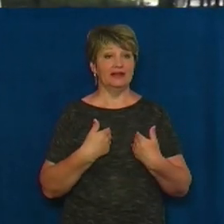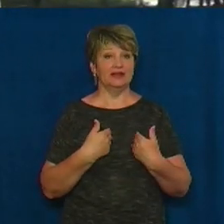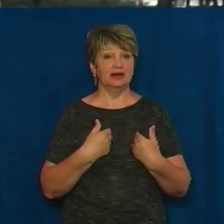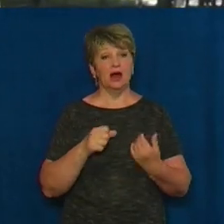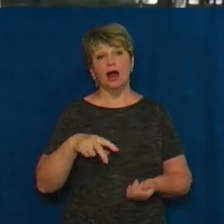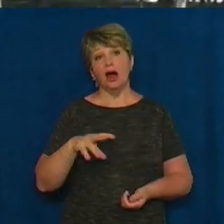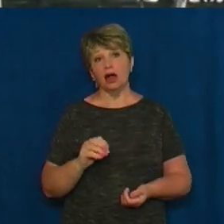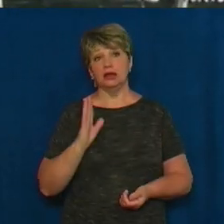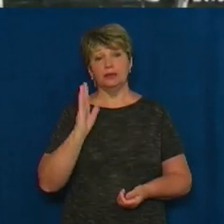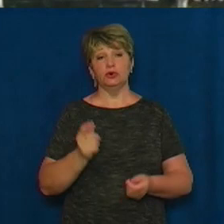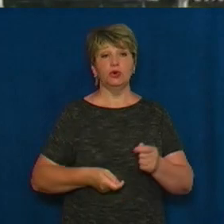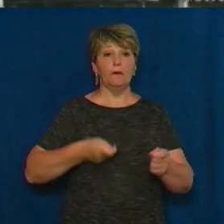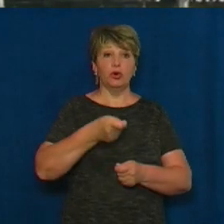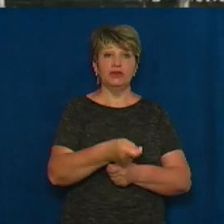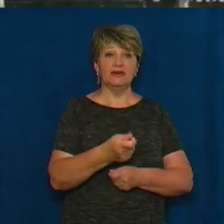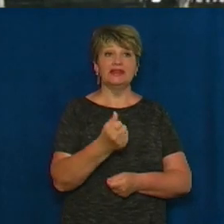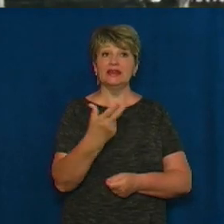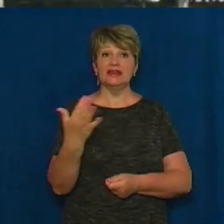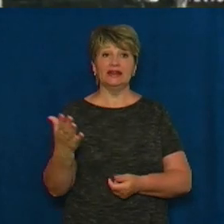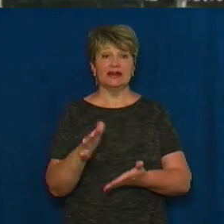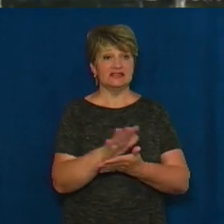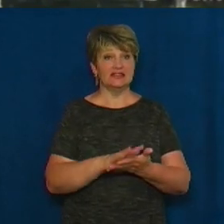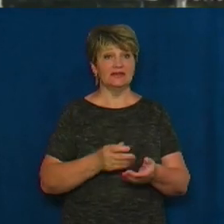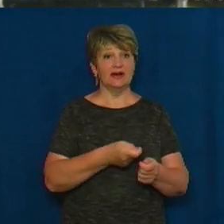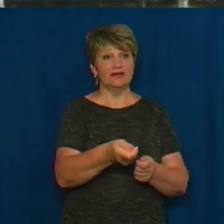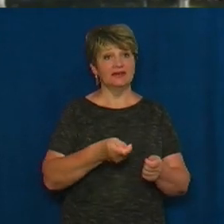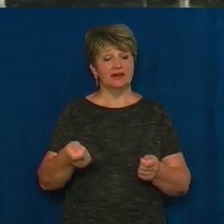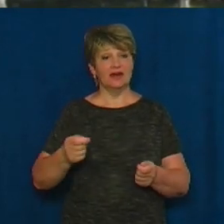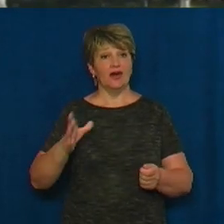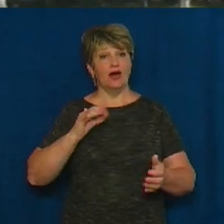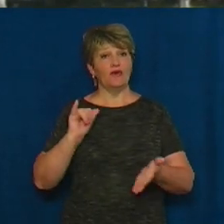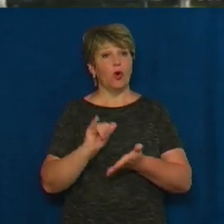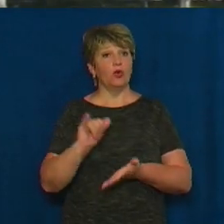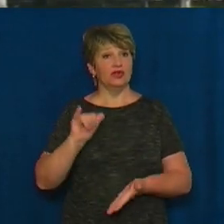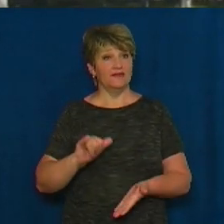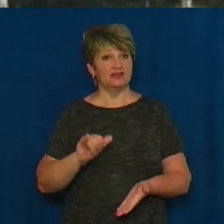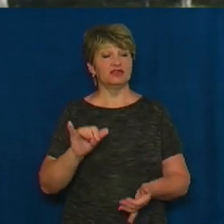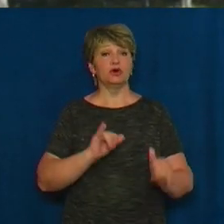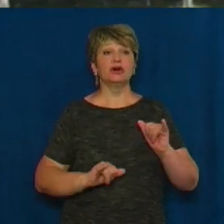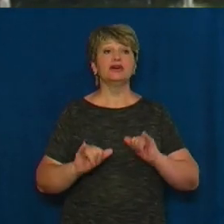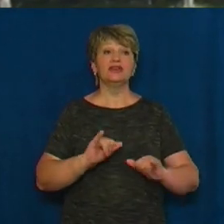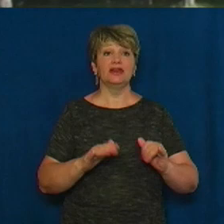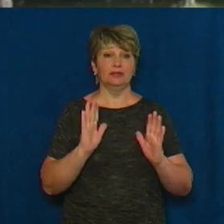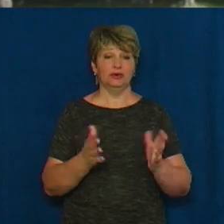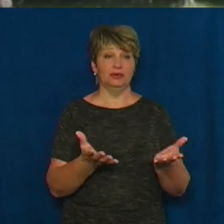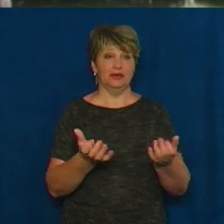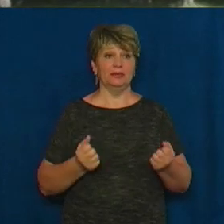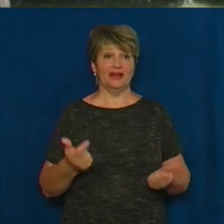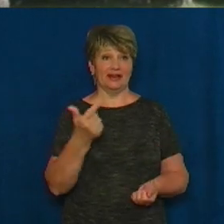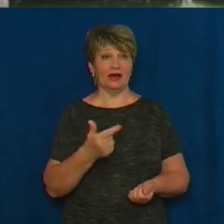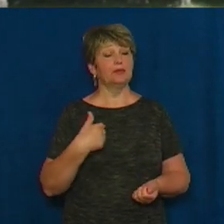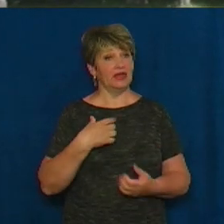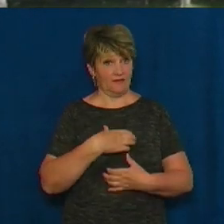я буду подавати кілька заявок до вузів, де все-таки будуть приймати географію. Тож, для мене важливо здати цей